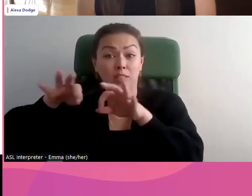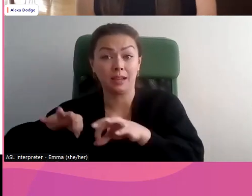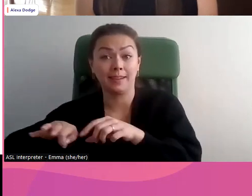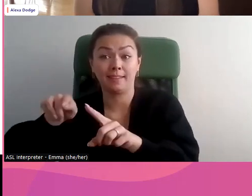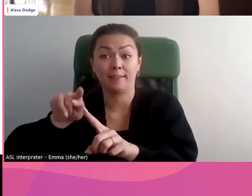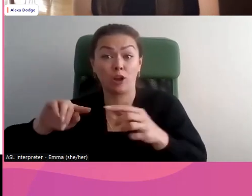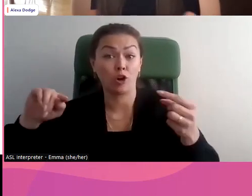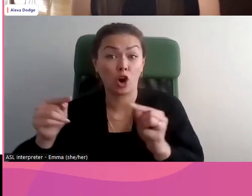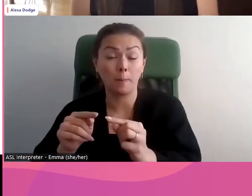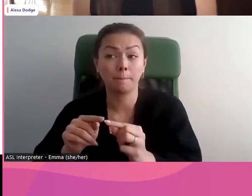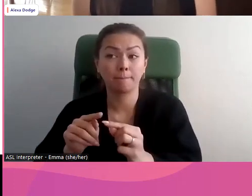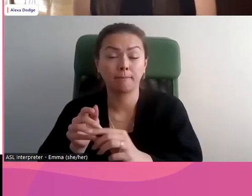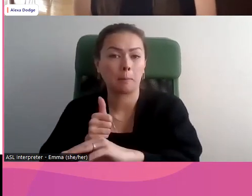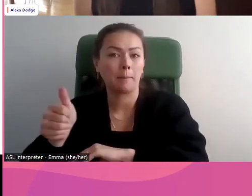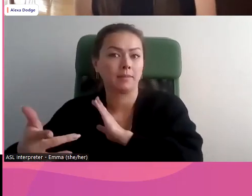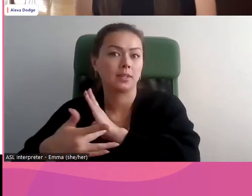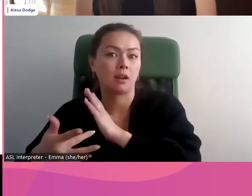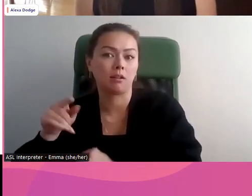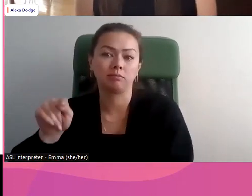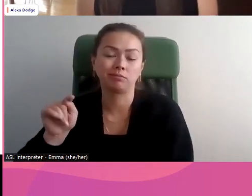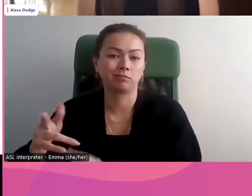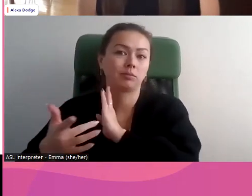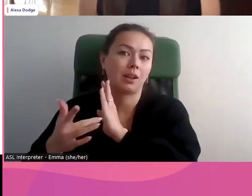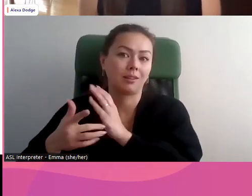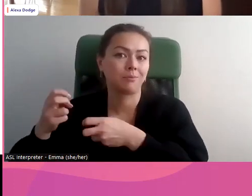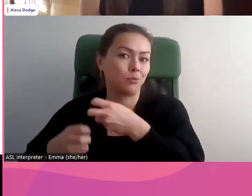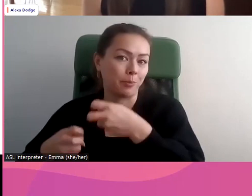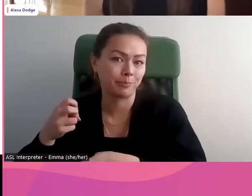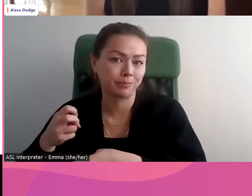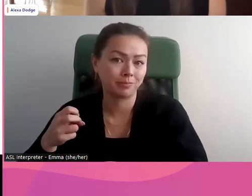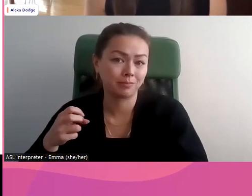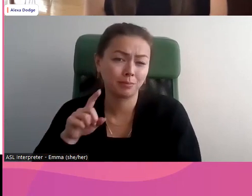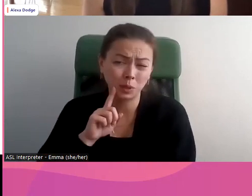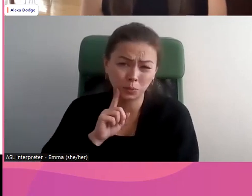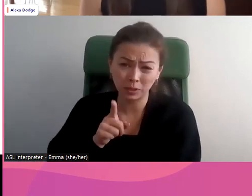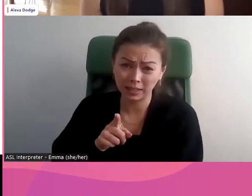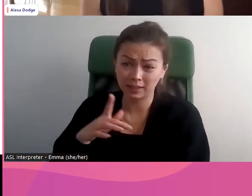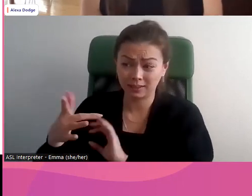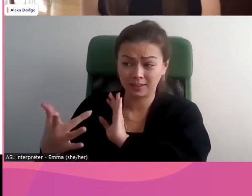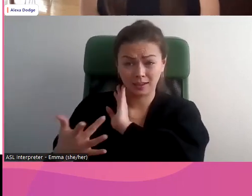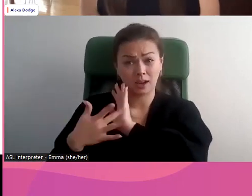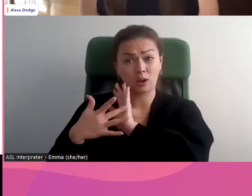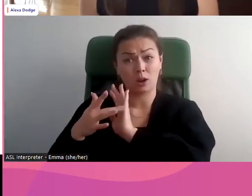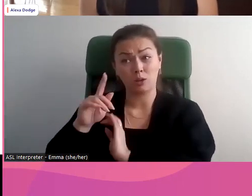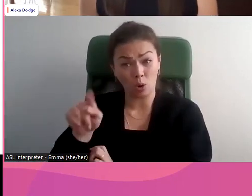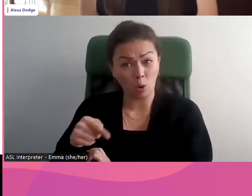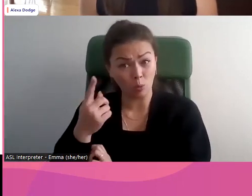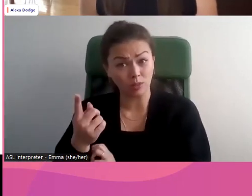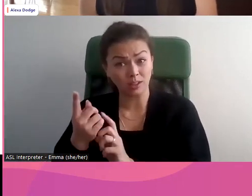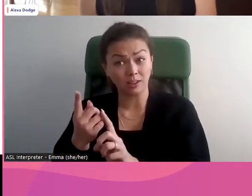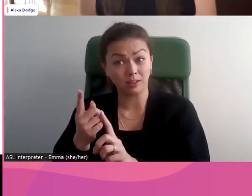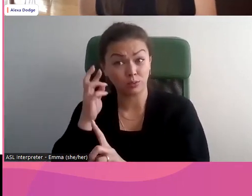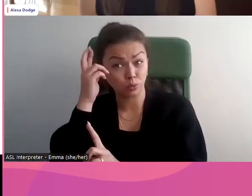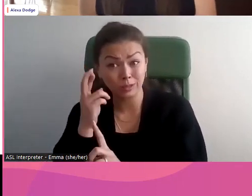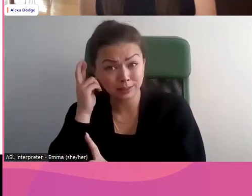minoritaire. Donc, ils vont blâmer la technologie. L'éducation ne devrait pas seulement se